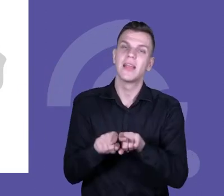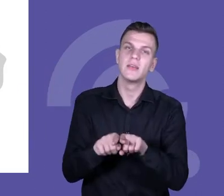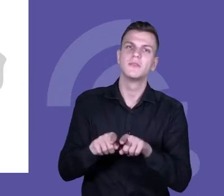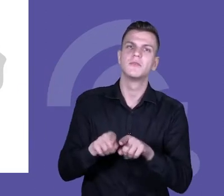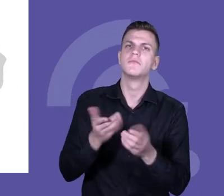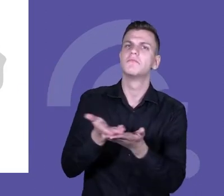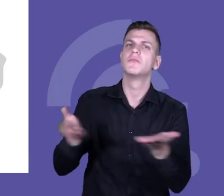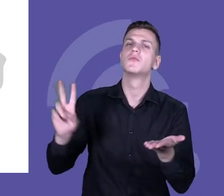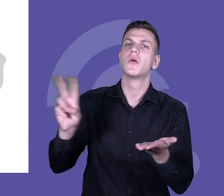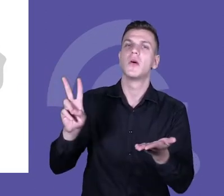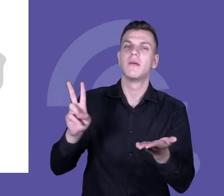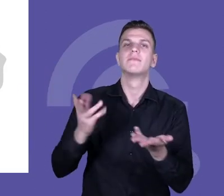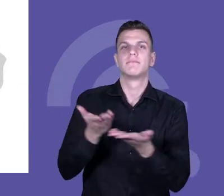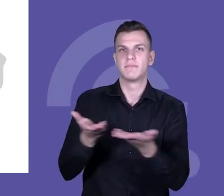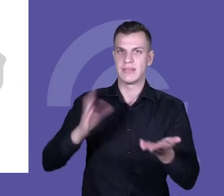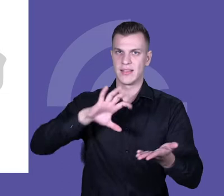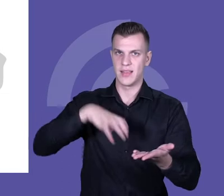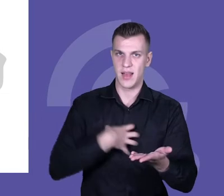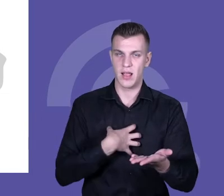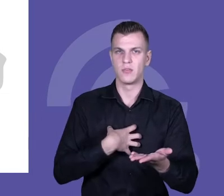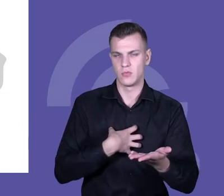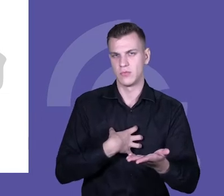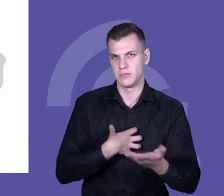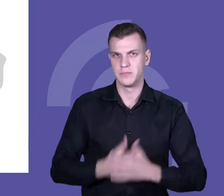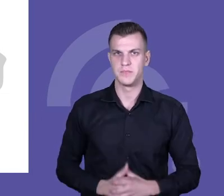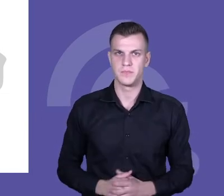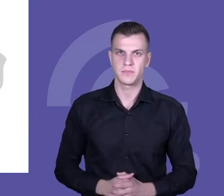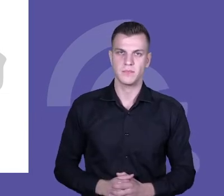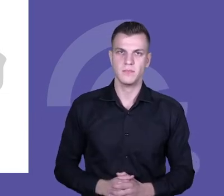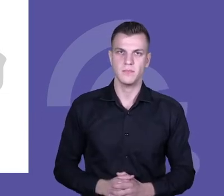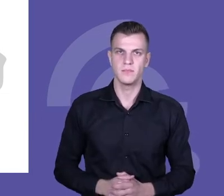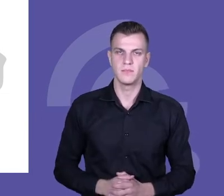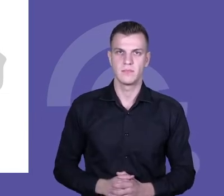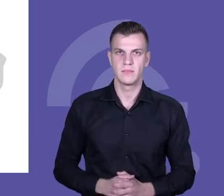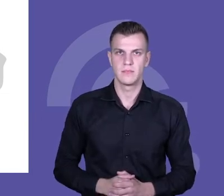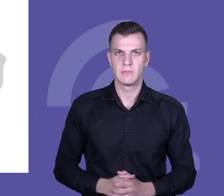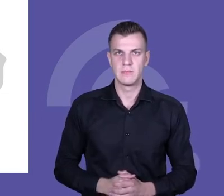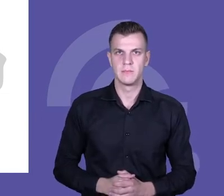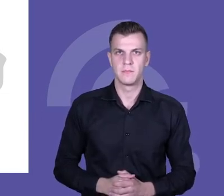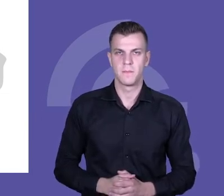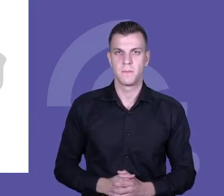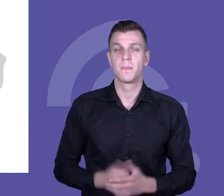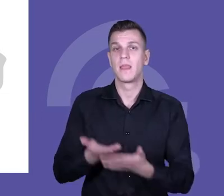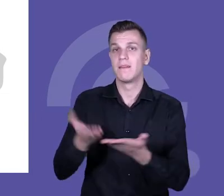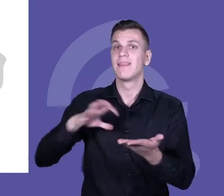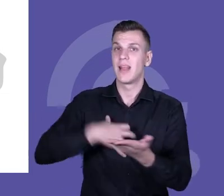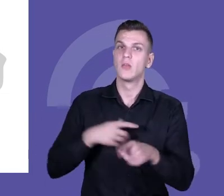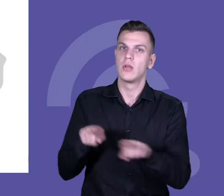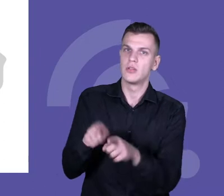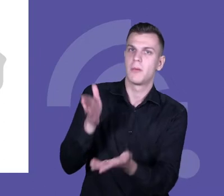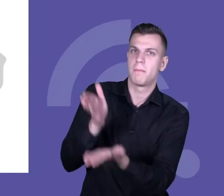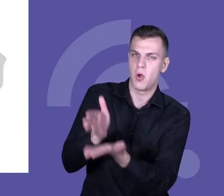dyrektorzy w szkołach, także też oferowaliśmy im wsparcie i działania do nich